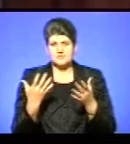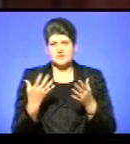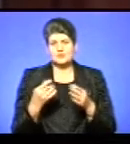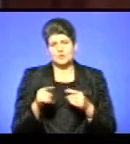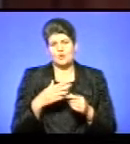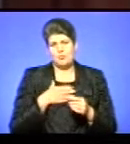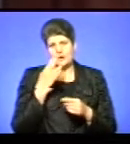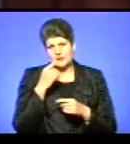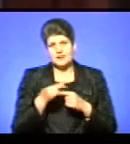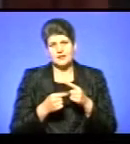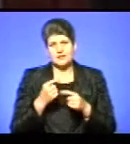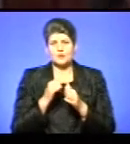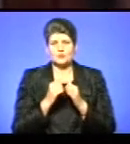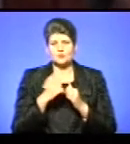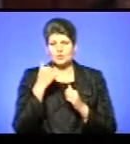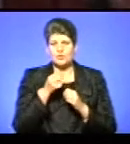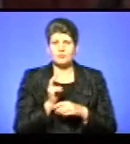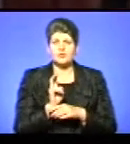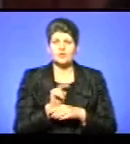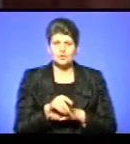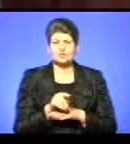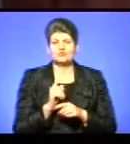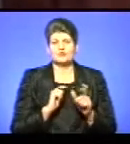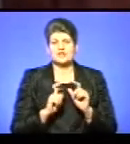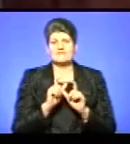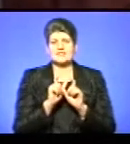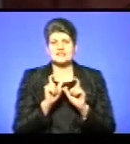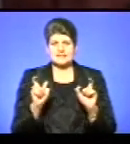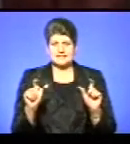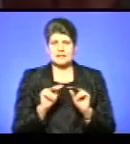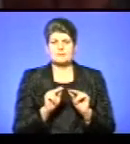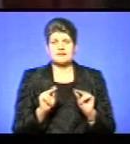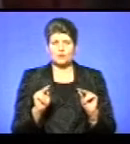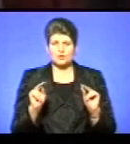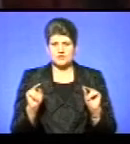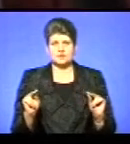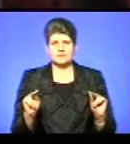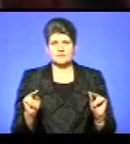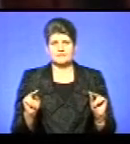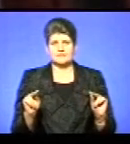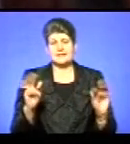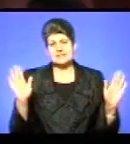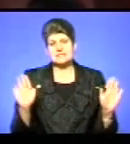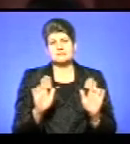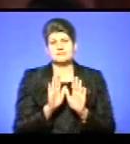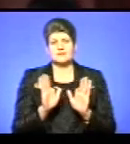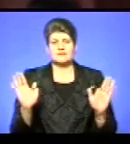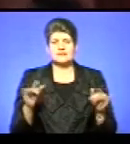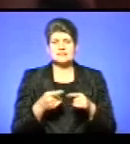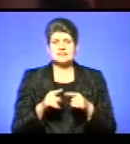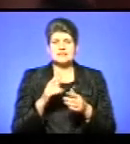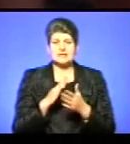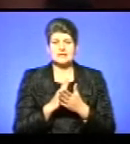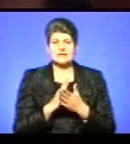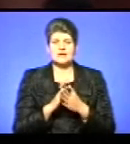моя традиція, що кожного року я приходжу тут в університет педагогічний і співаю. Це є пісня про